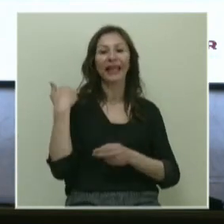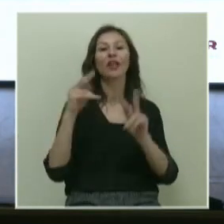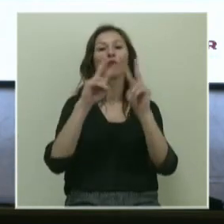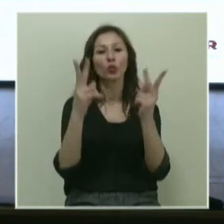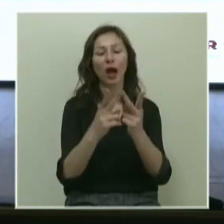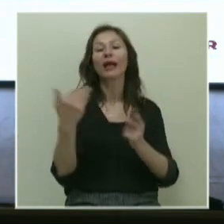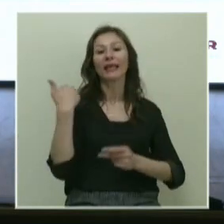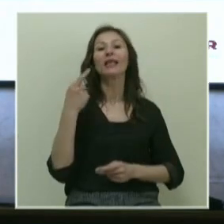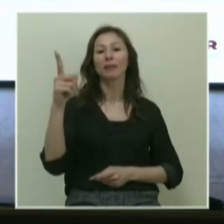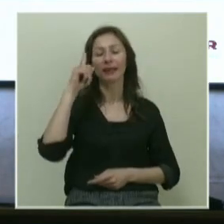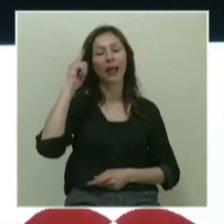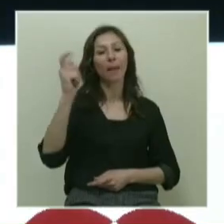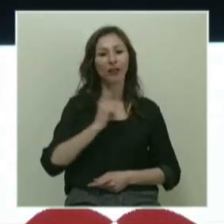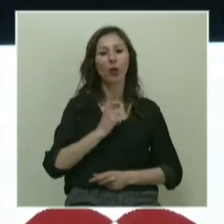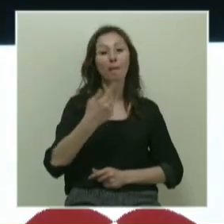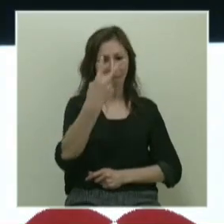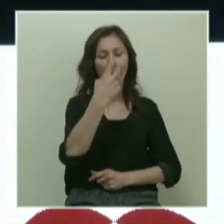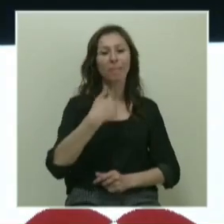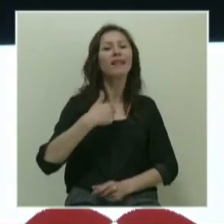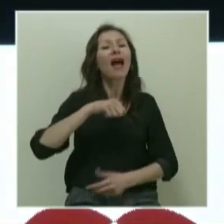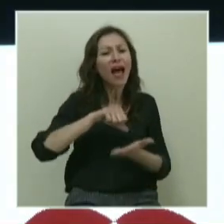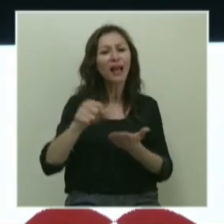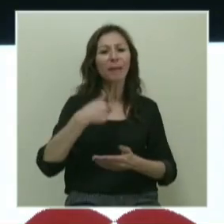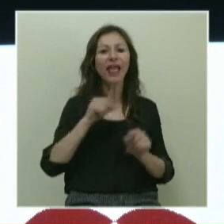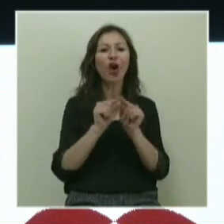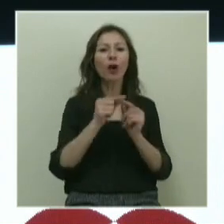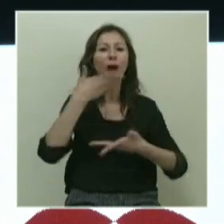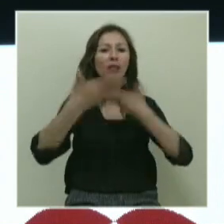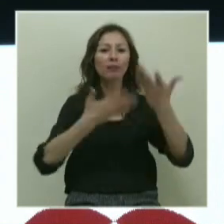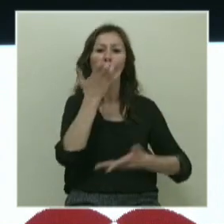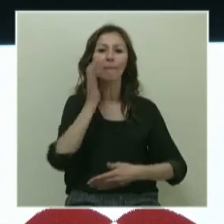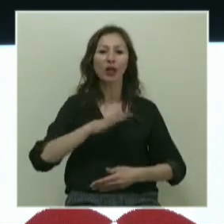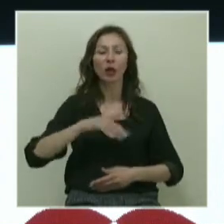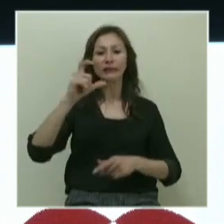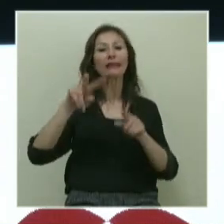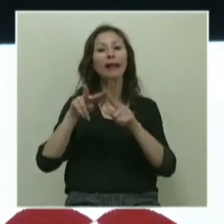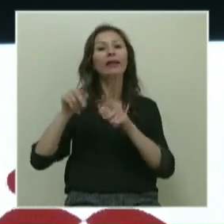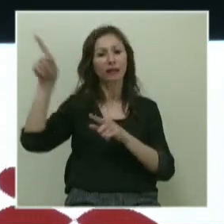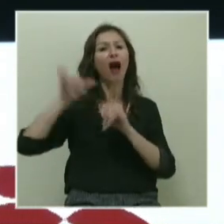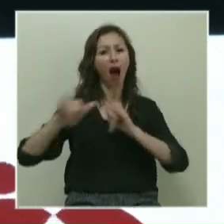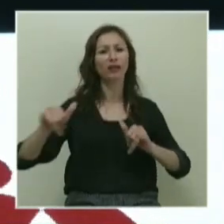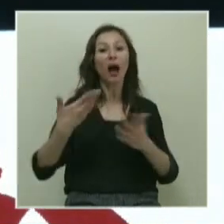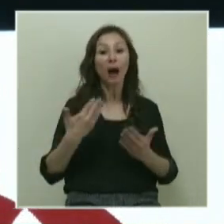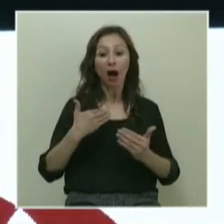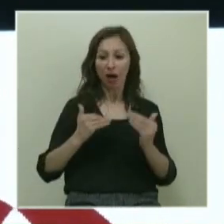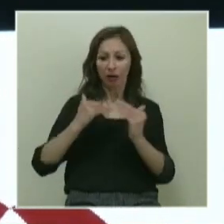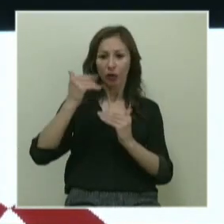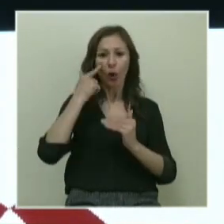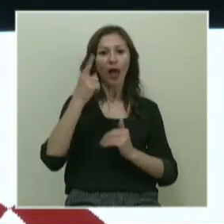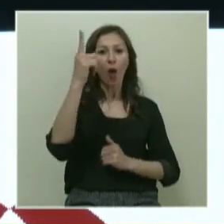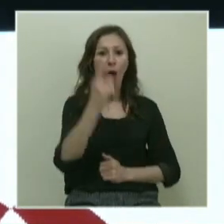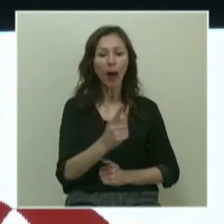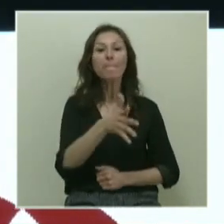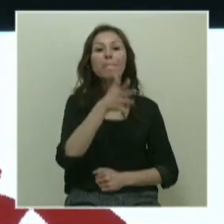yeni biz talep ediyor. Bakın ben, herkes benden ekonomi anlatmamı bekliyor. Sinan'de de böyleydi. Fakat ben giderek artan oranda